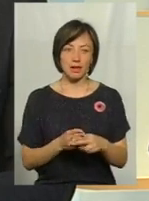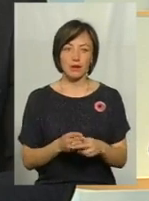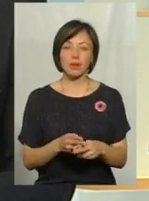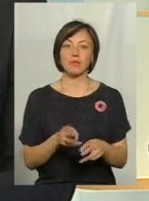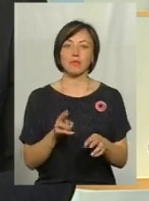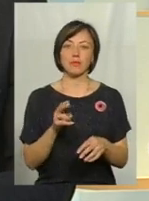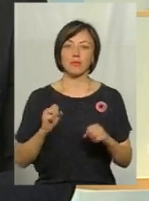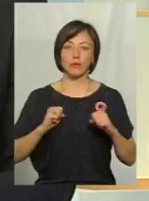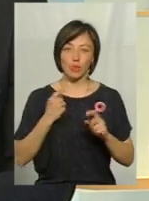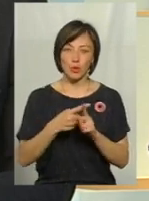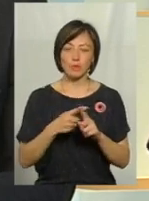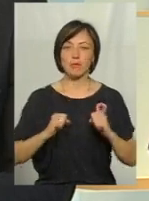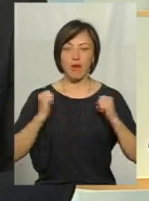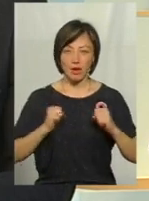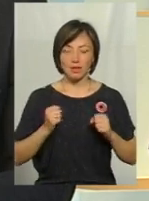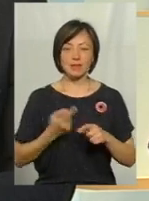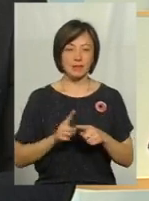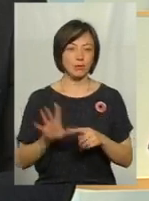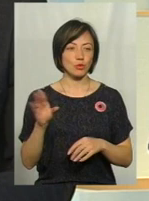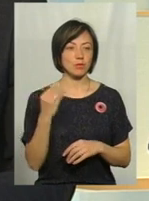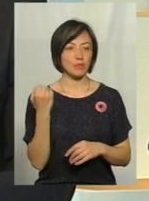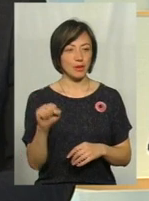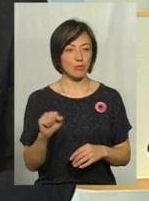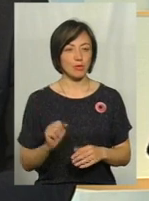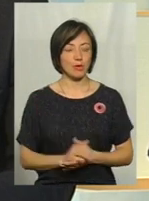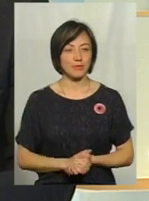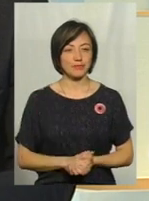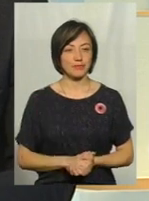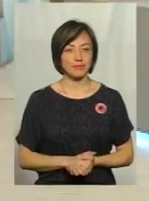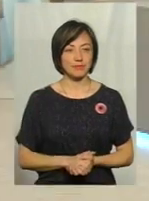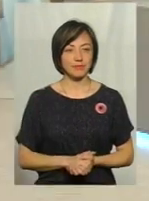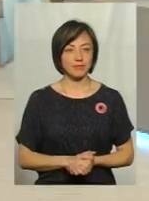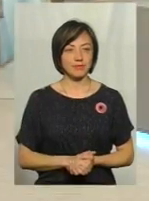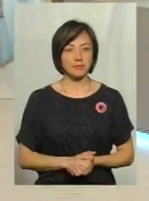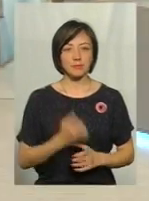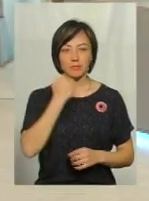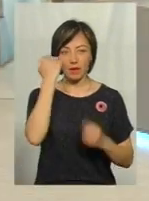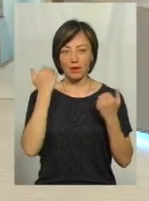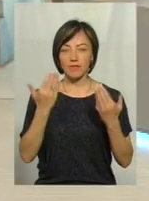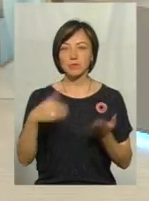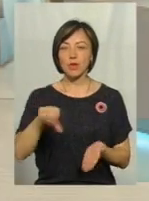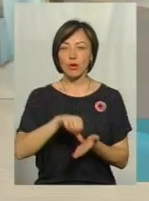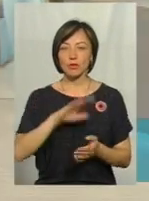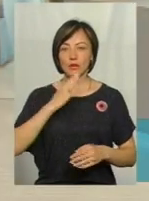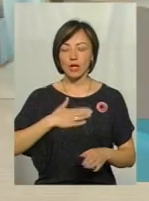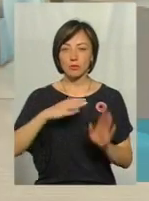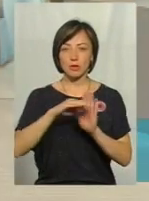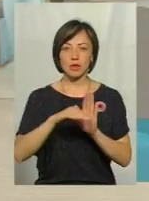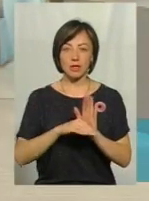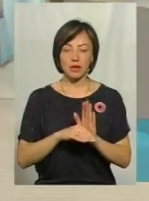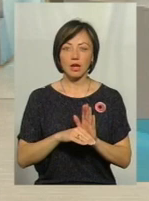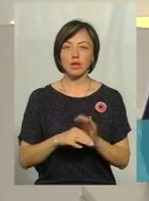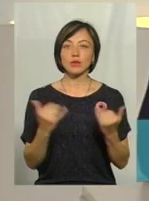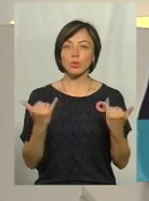плюс прагнення. І я думаю, це буде перемога в нас. Що ж, дякую вам за участь у нашій передачі.